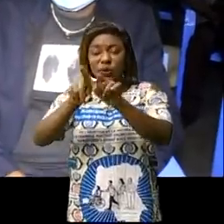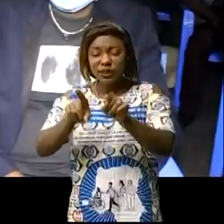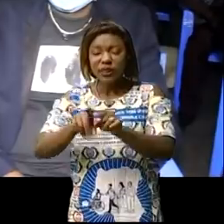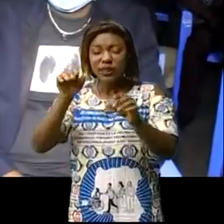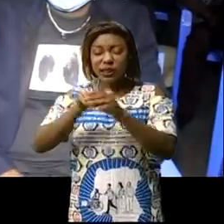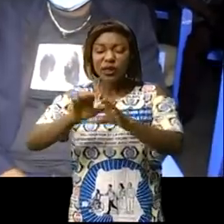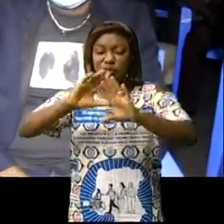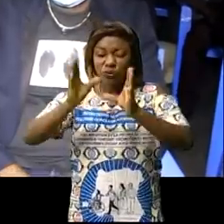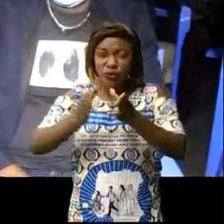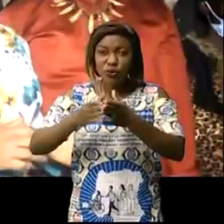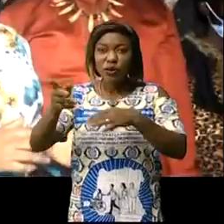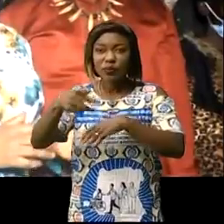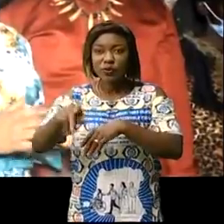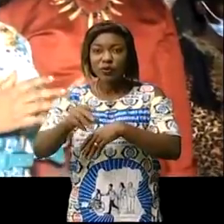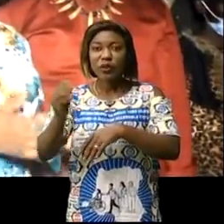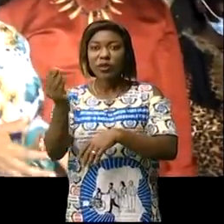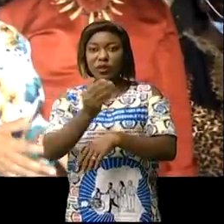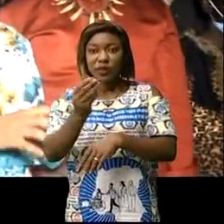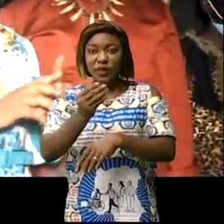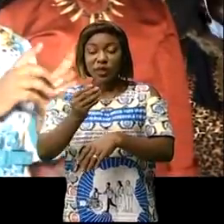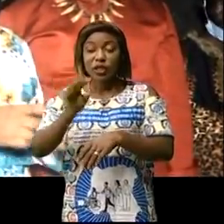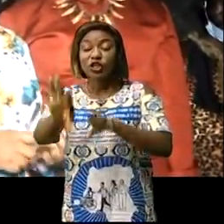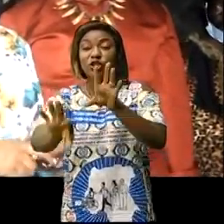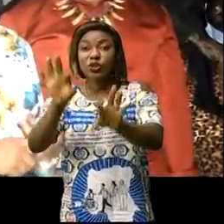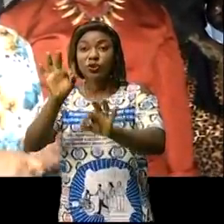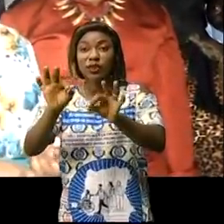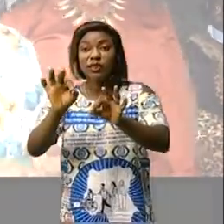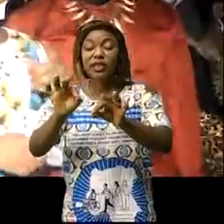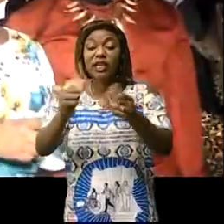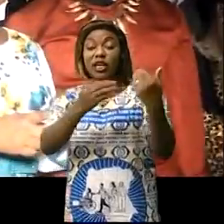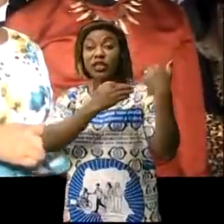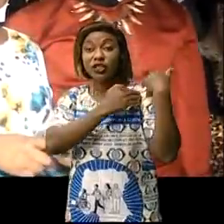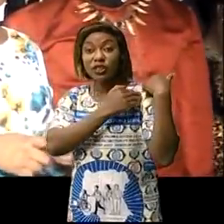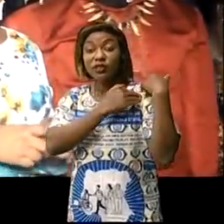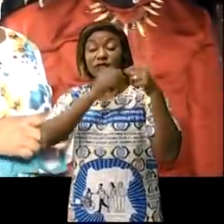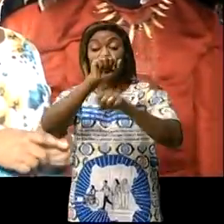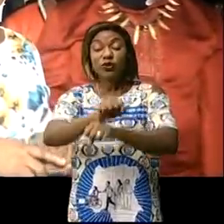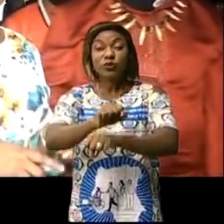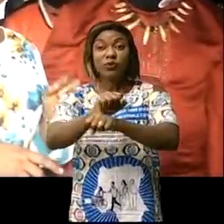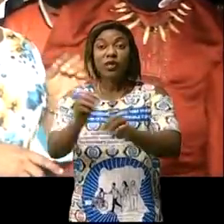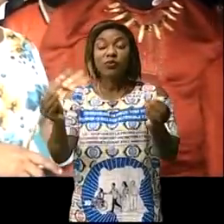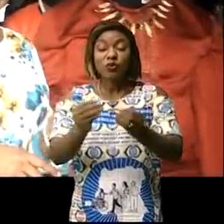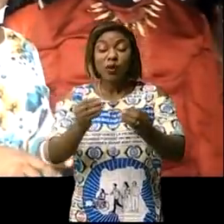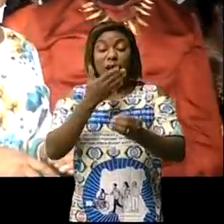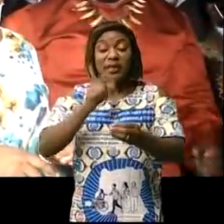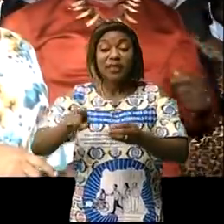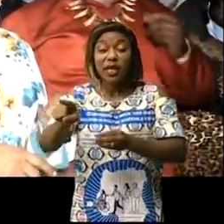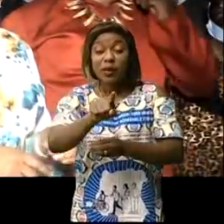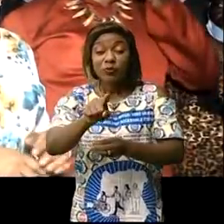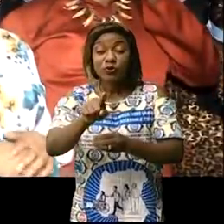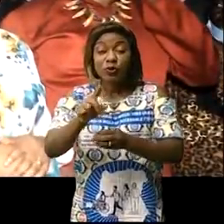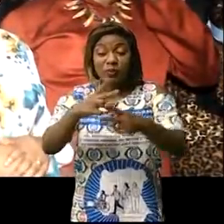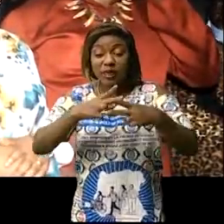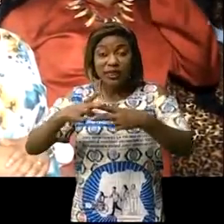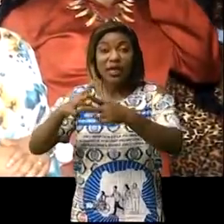territoire de Massimanimba. J'ai choisi les notables toutes tendances confondues. Ce sont eux qui gèrent au quotidien la